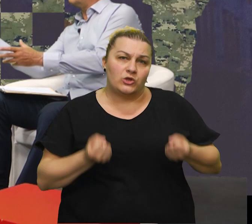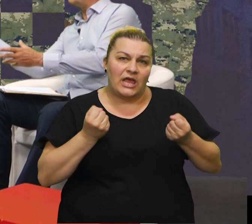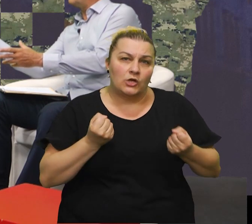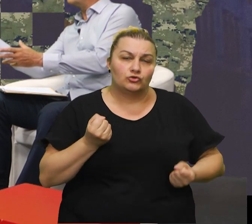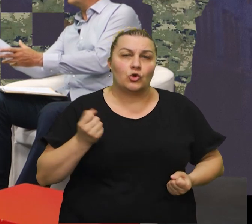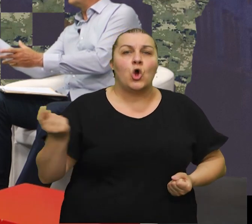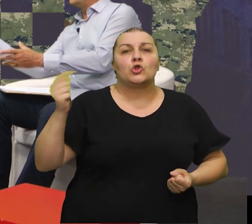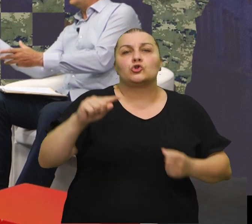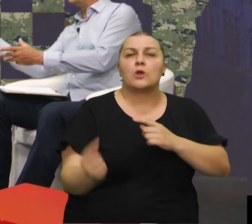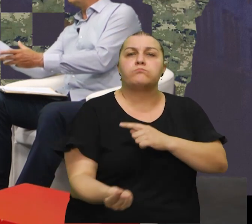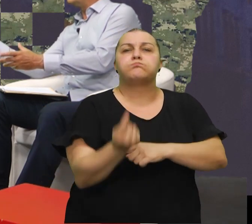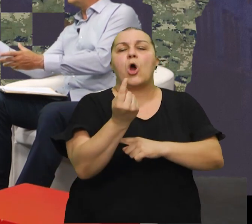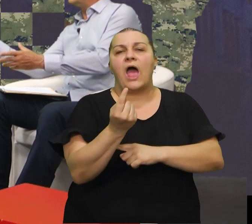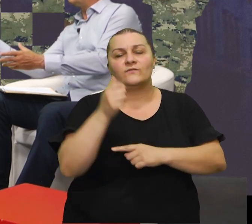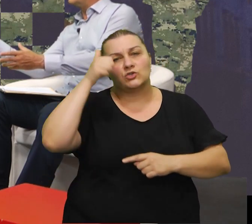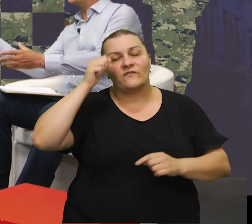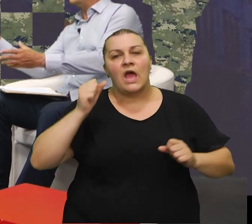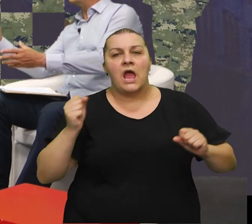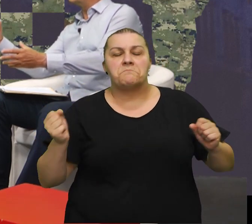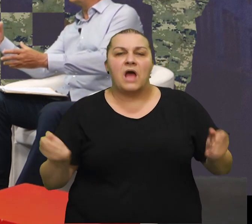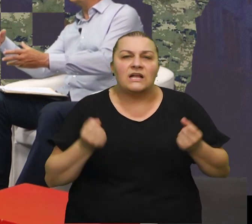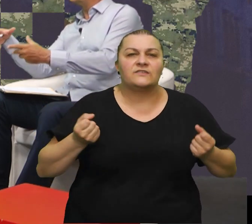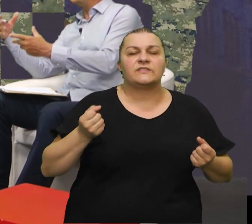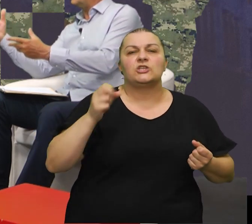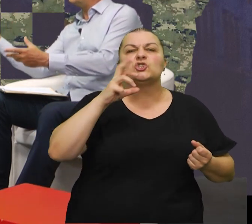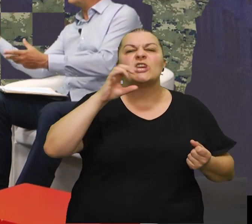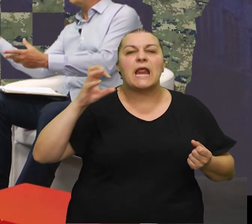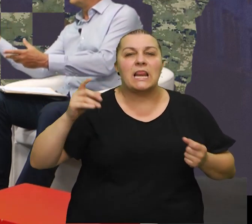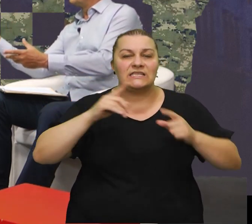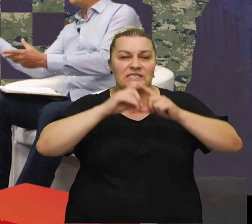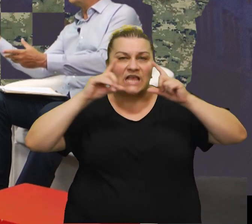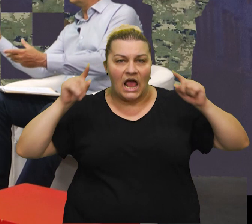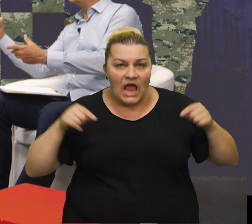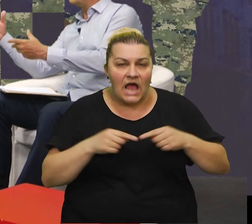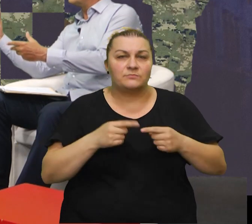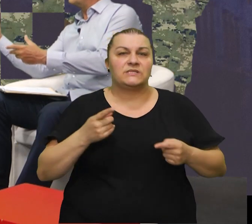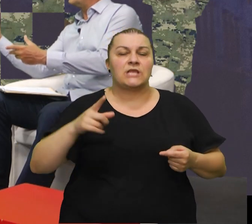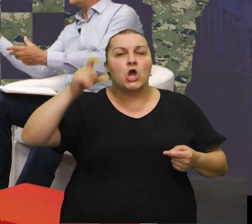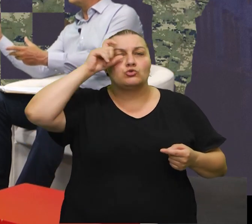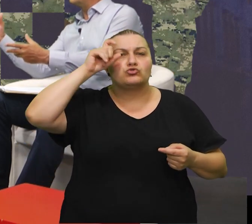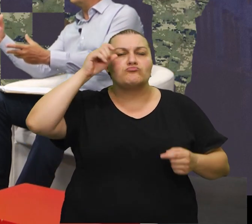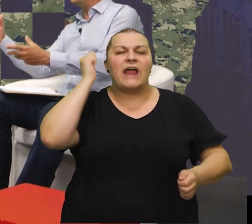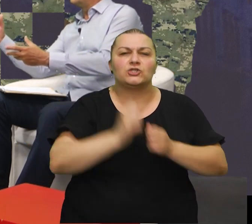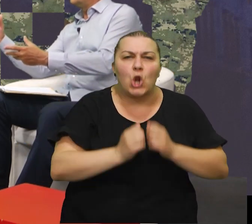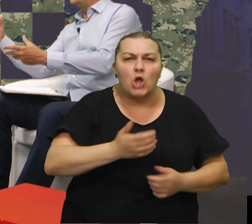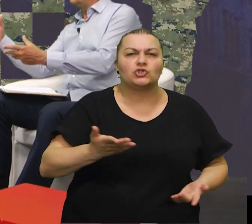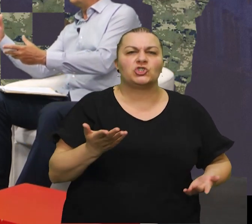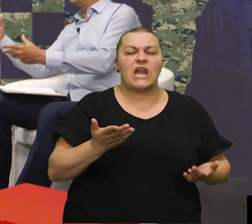dolaze nekako i pojavljuju se aktivisti, pa sa Čilicim, natpisom, pa onda tuđman zločinac,